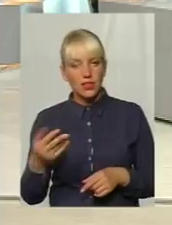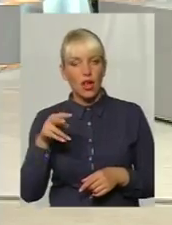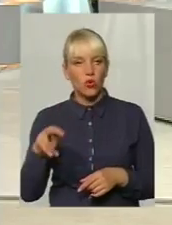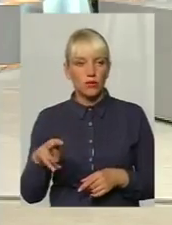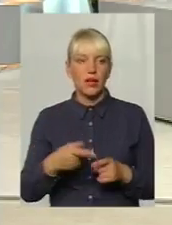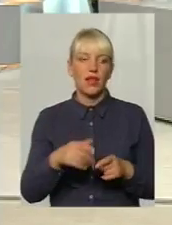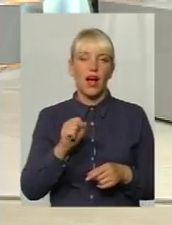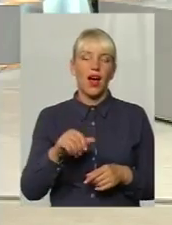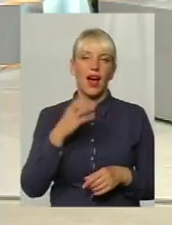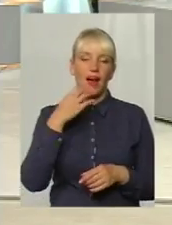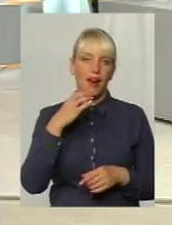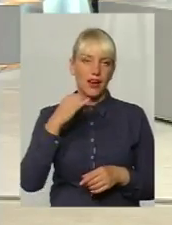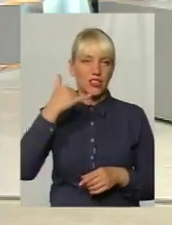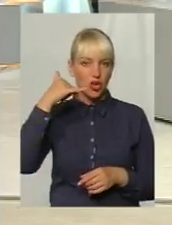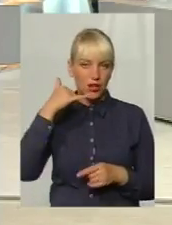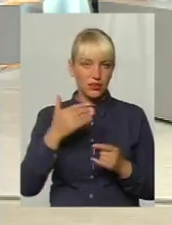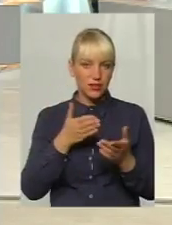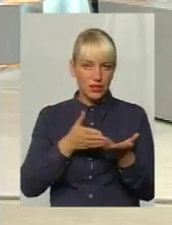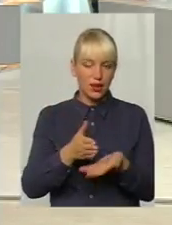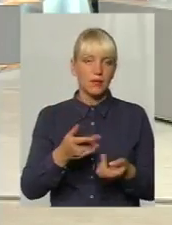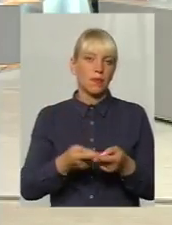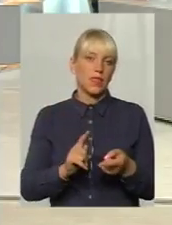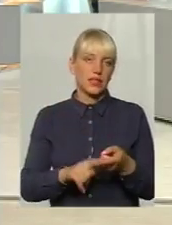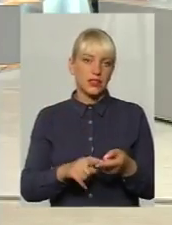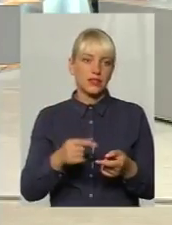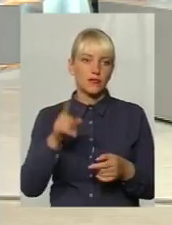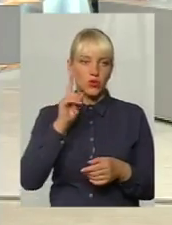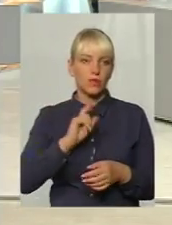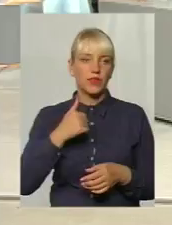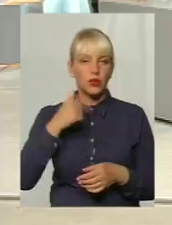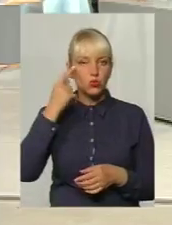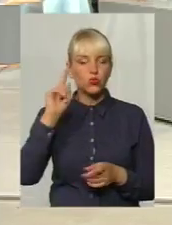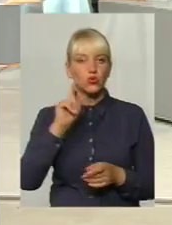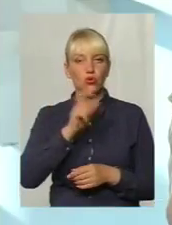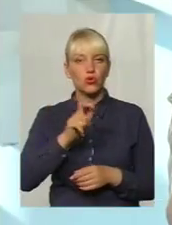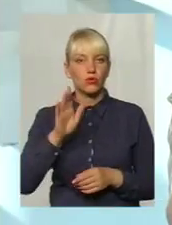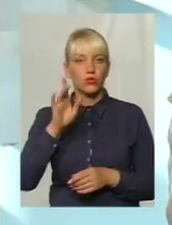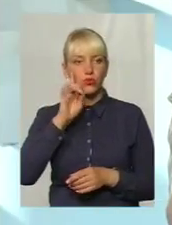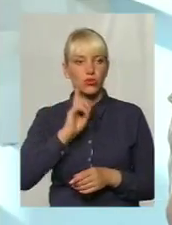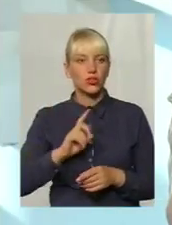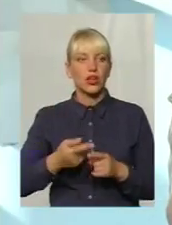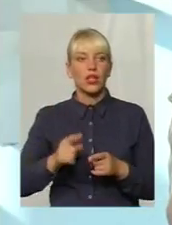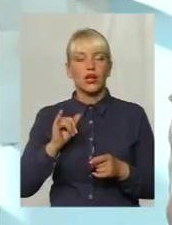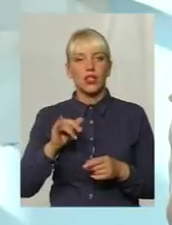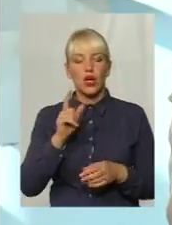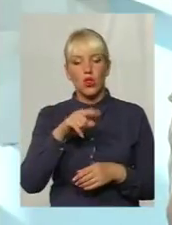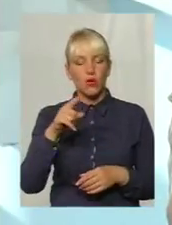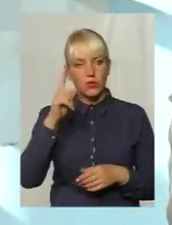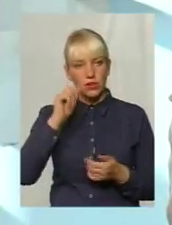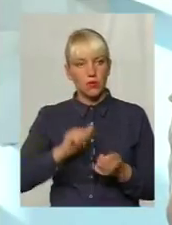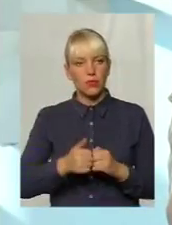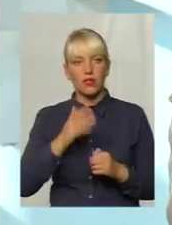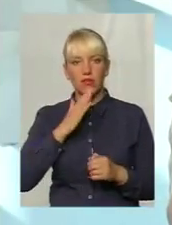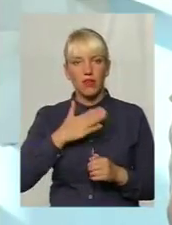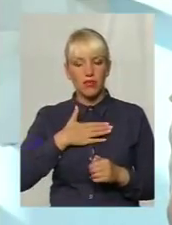лінія, так? так. Номер, нагадайте. І я думаю, що людям це буде і зручніше, і вони номер запам'ятовують дуже охоче. Номер